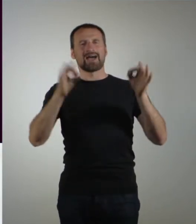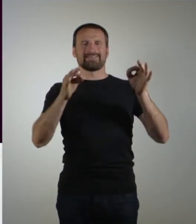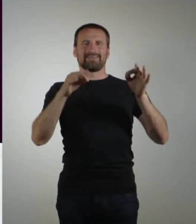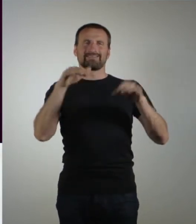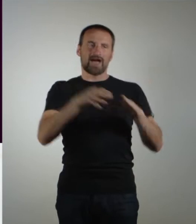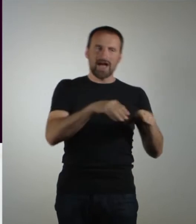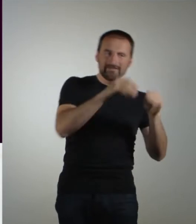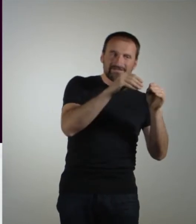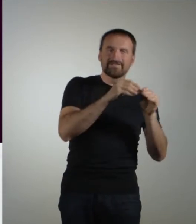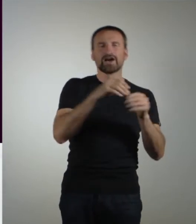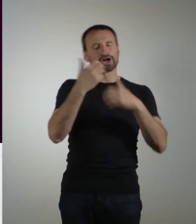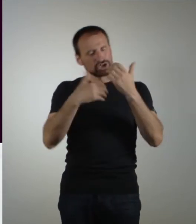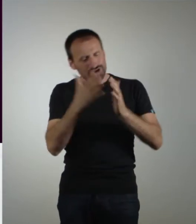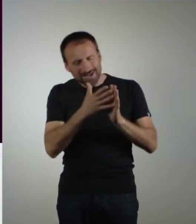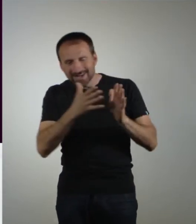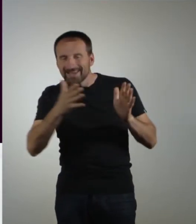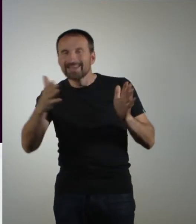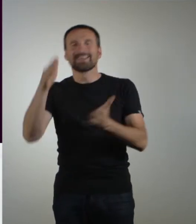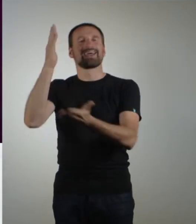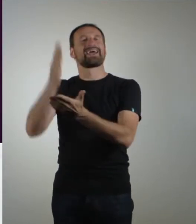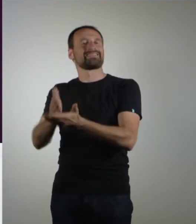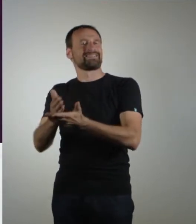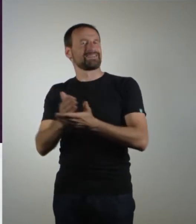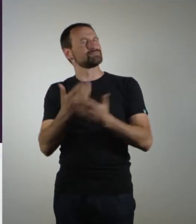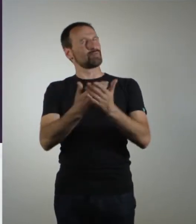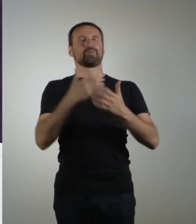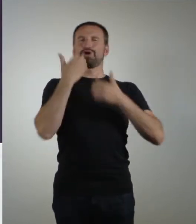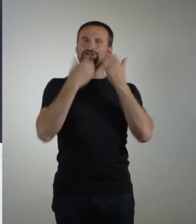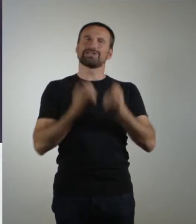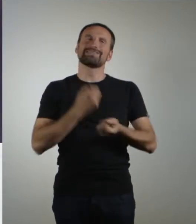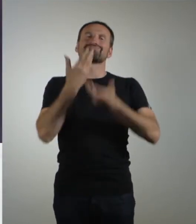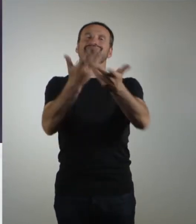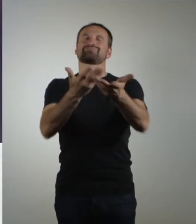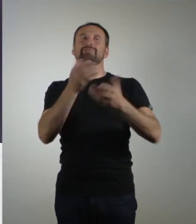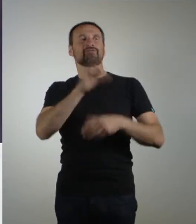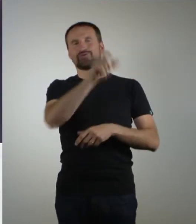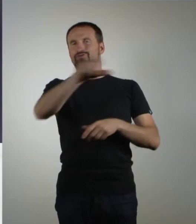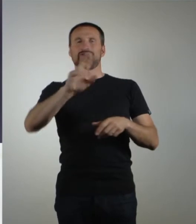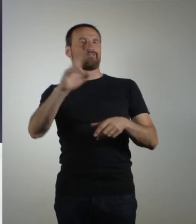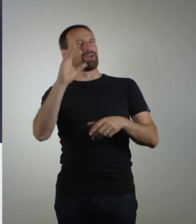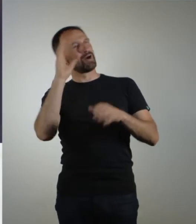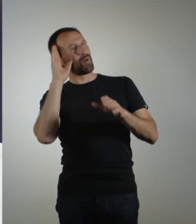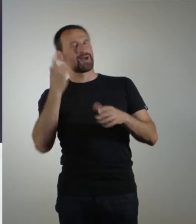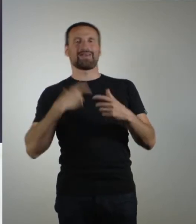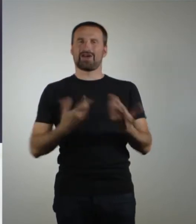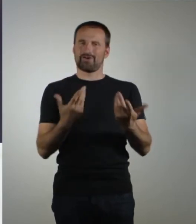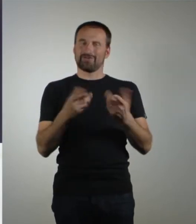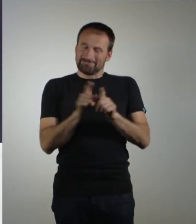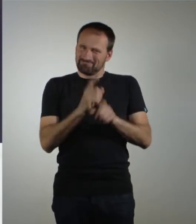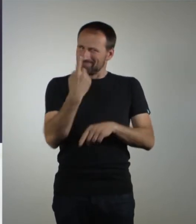Und man erzählt eine Geschichte damit und man berührt ja auch Menschen damit. Man kann die auch irgendwo mit hinnehmen. Das geht einem ja vielleicht auch selber so, wenn man selber Musik hört.